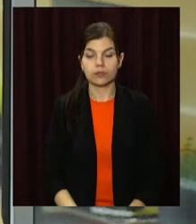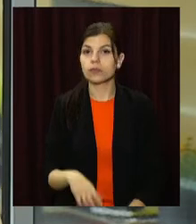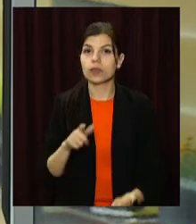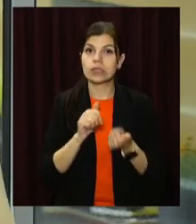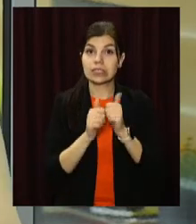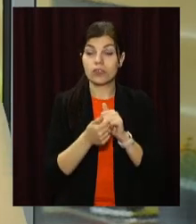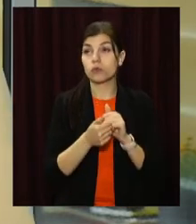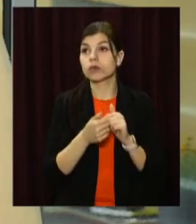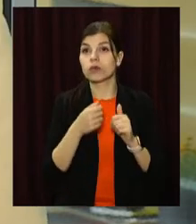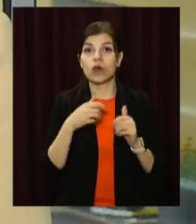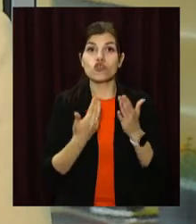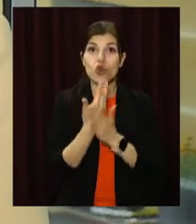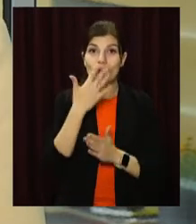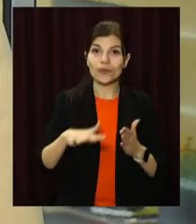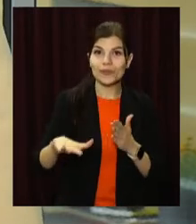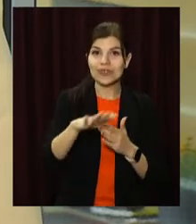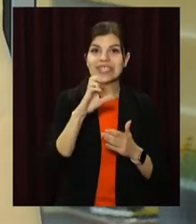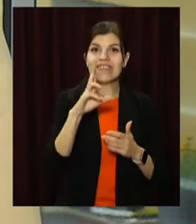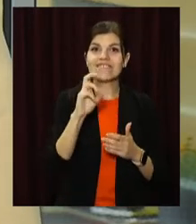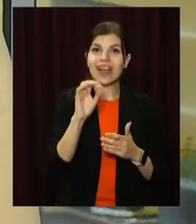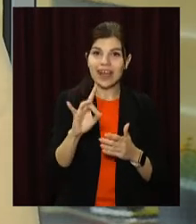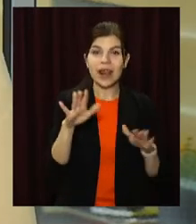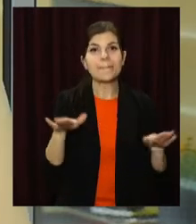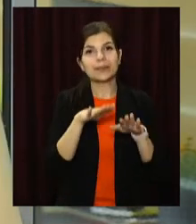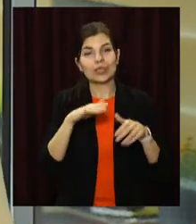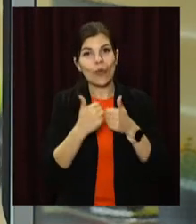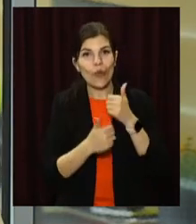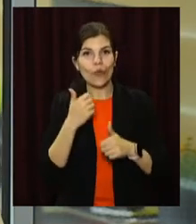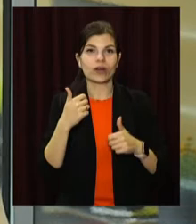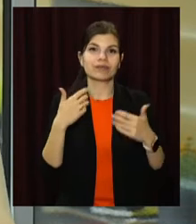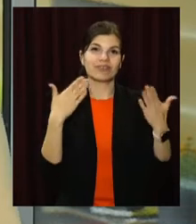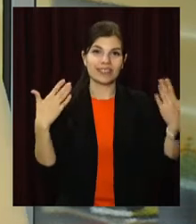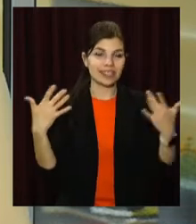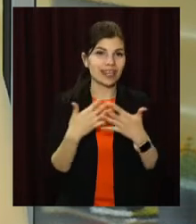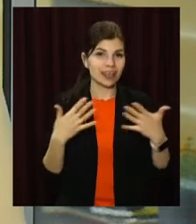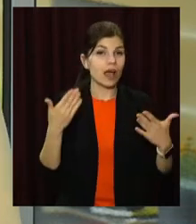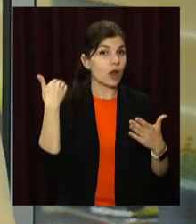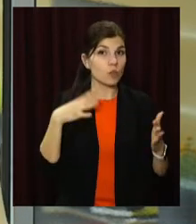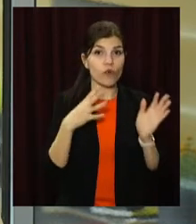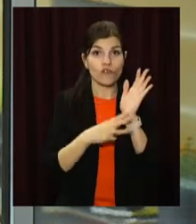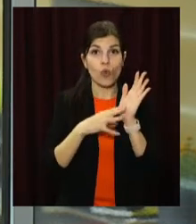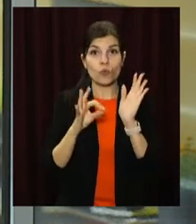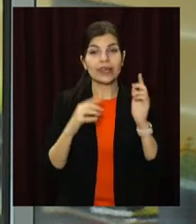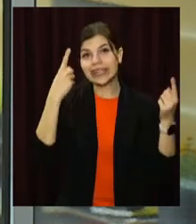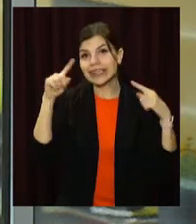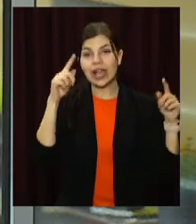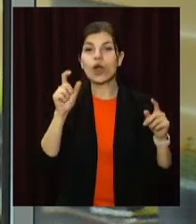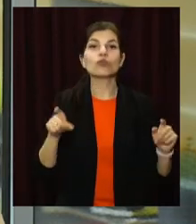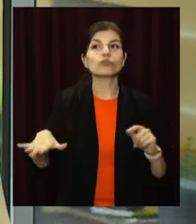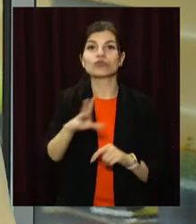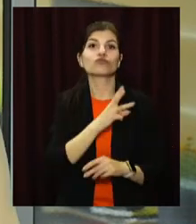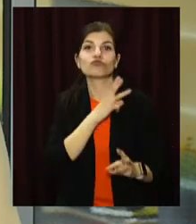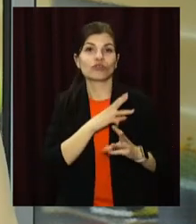Замість нових майданчиків та скверів – пісенні конкурси та фестивалі. Раніше 80% проєктів, що